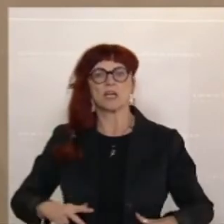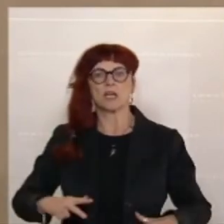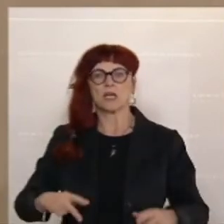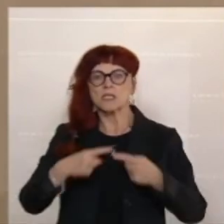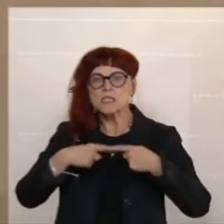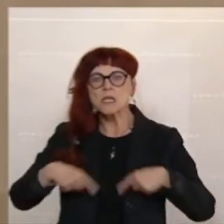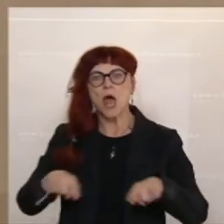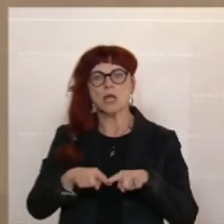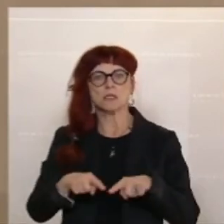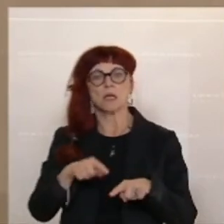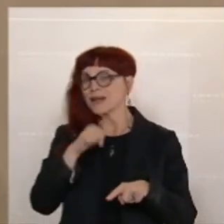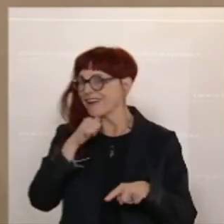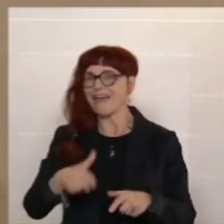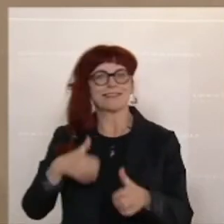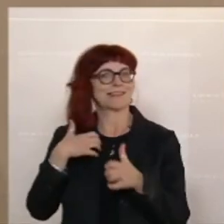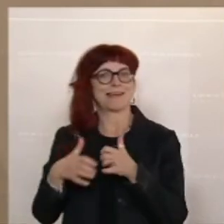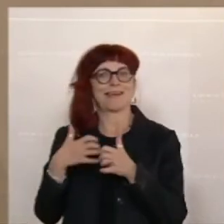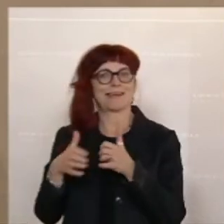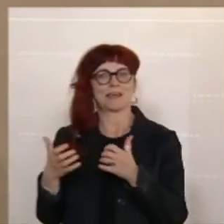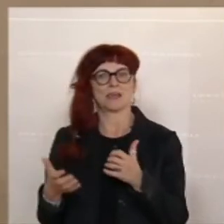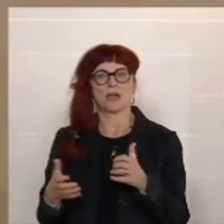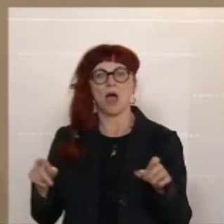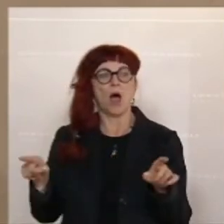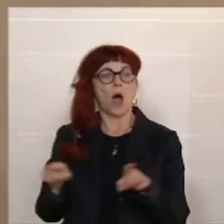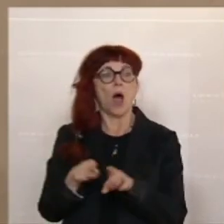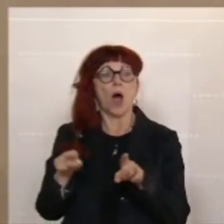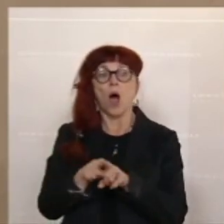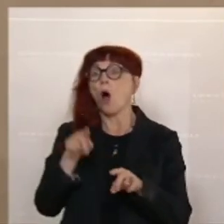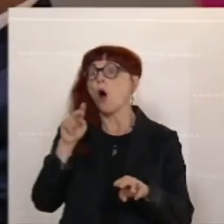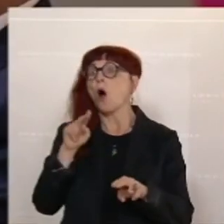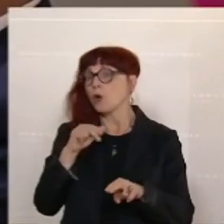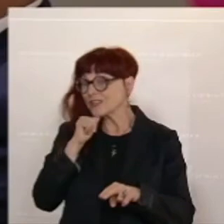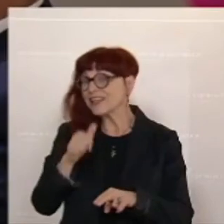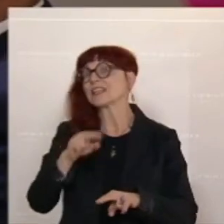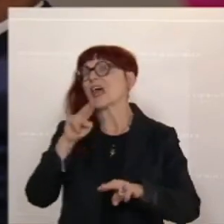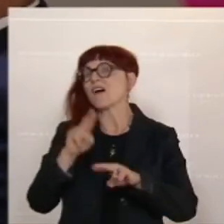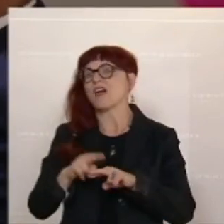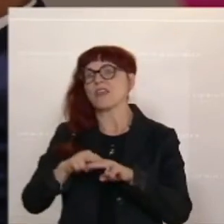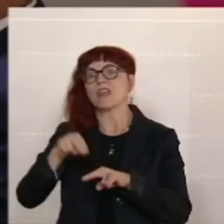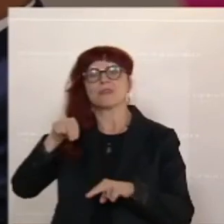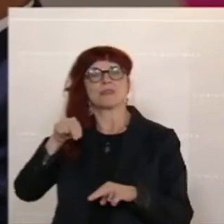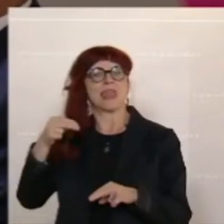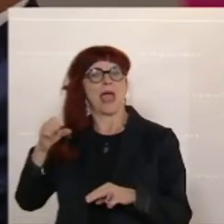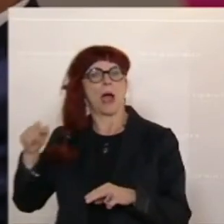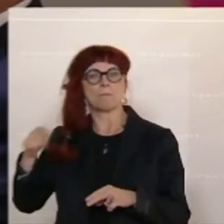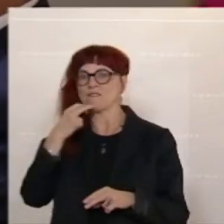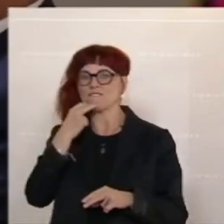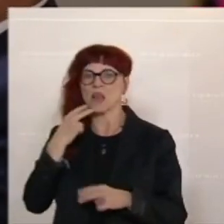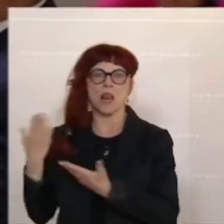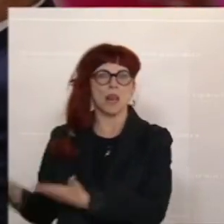und stehen nicht im Krieg. Auch nicht, wenn der Herr Nehammer das behauptet. Danke, meine Damen und